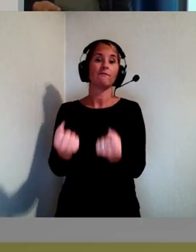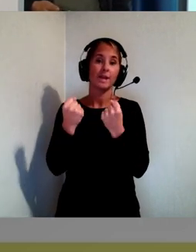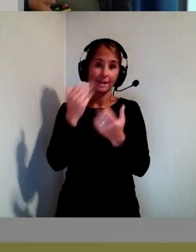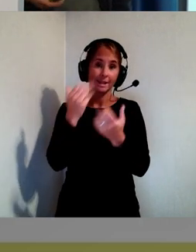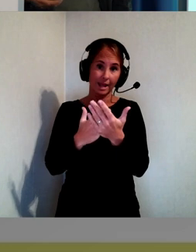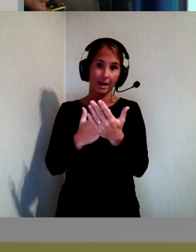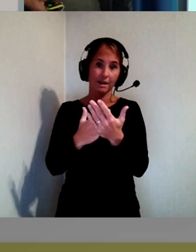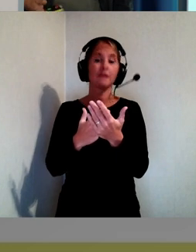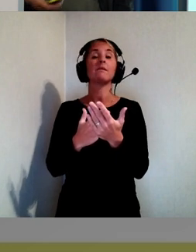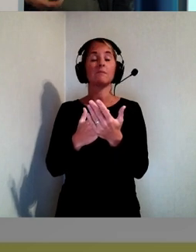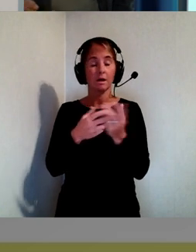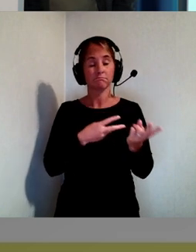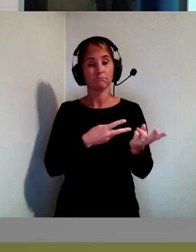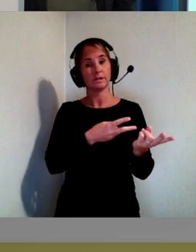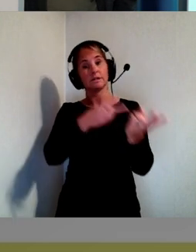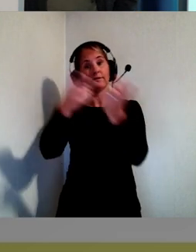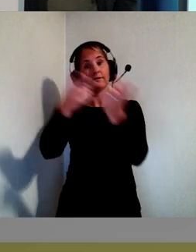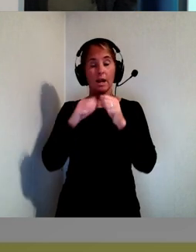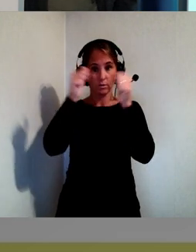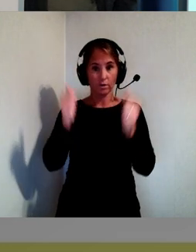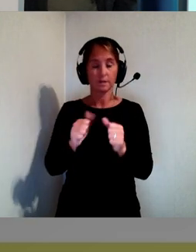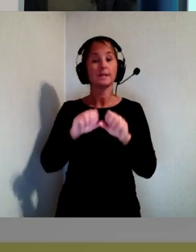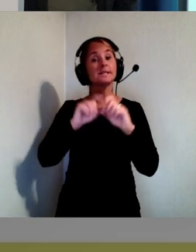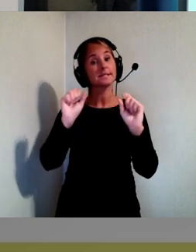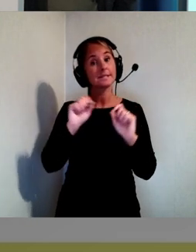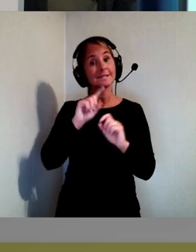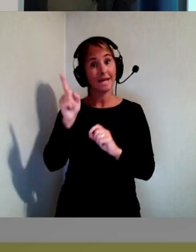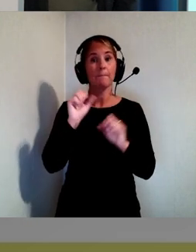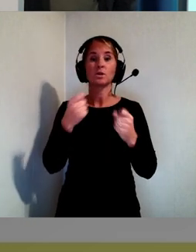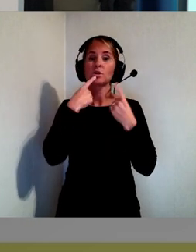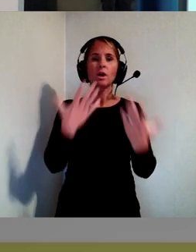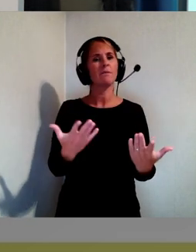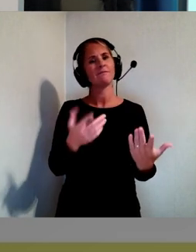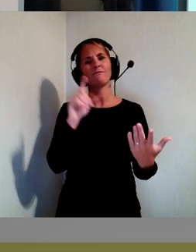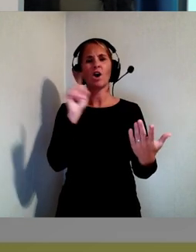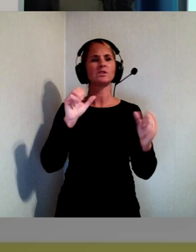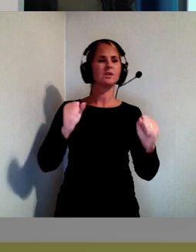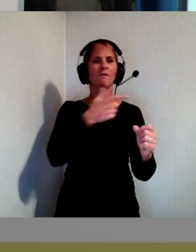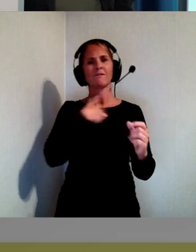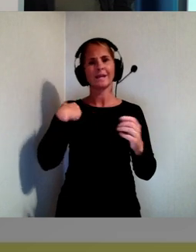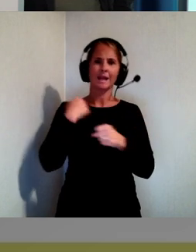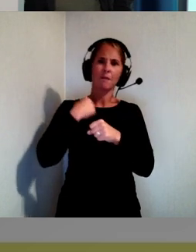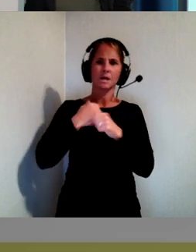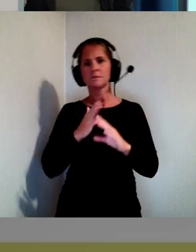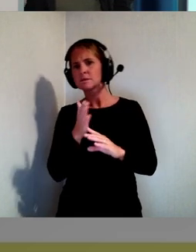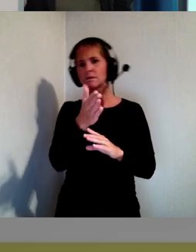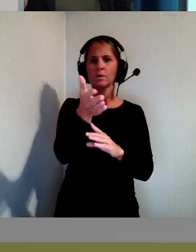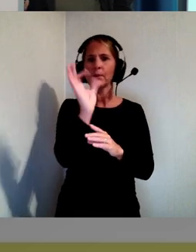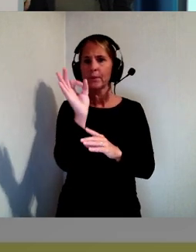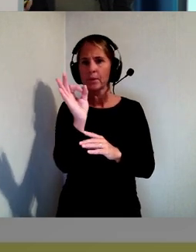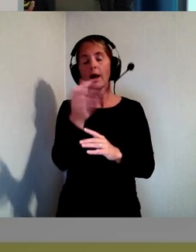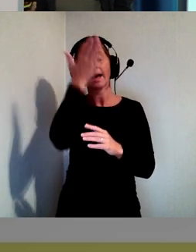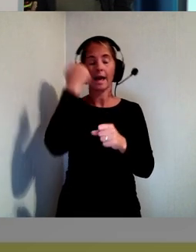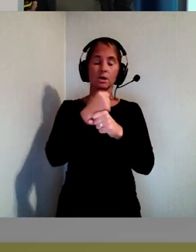utformning. Och sen måste man ju peka på vart man är på väg. Och då kan man jobba med att se hur det att